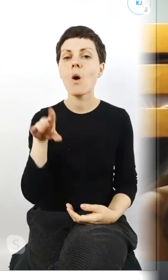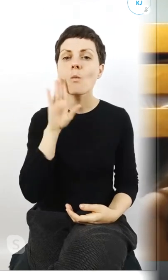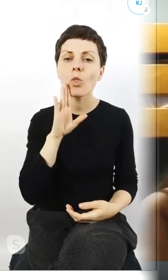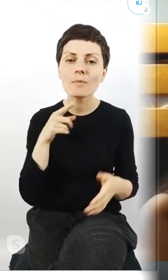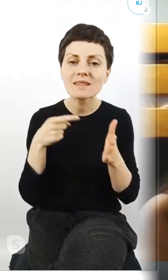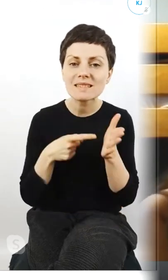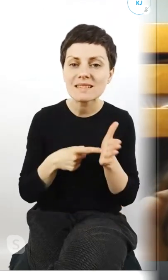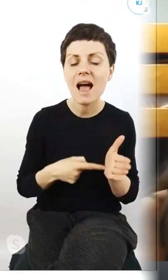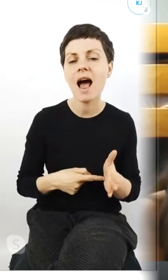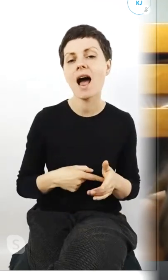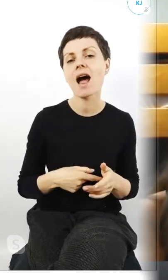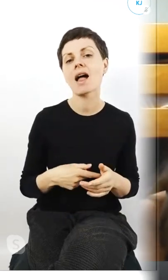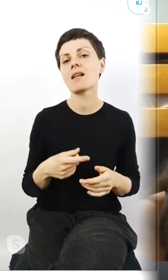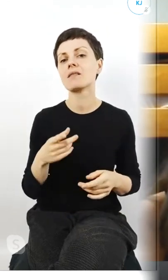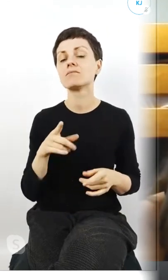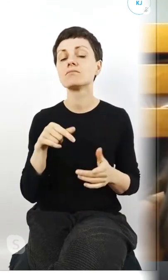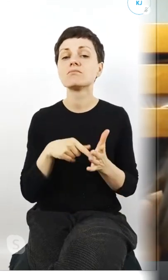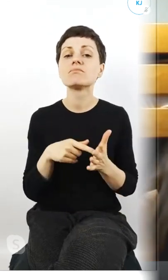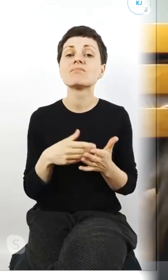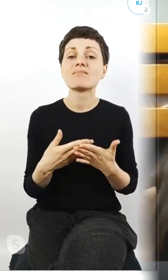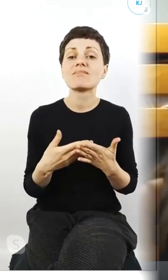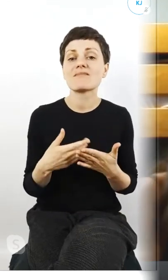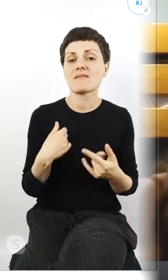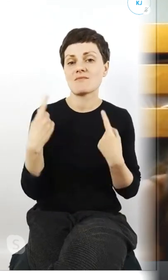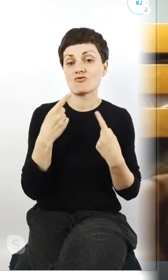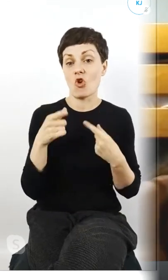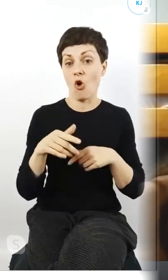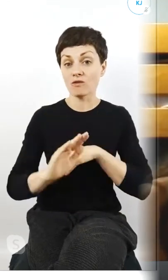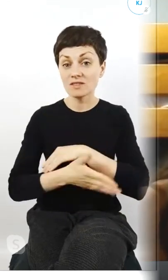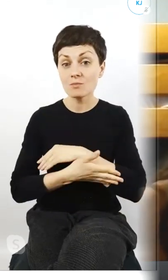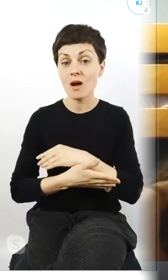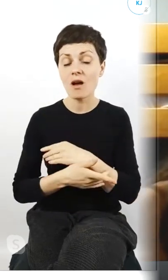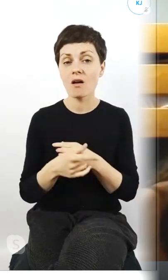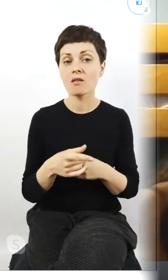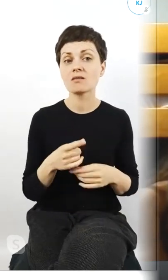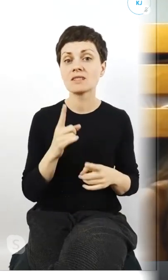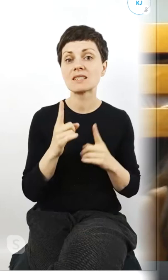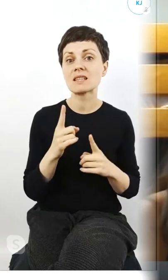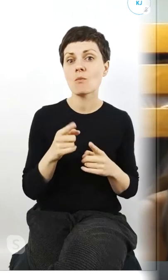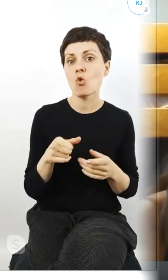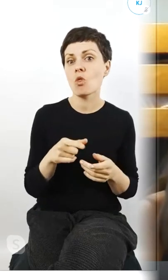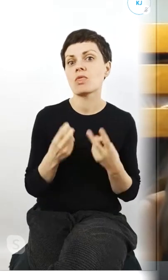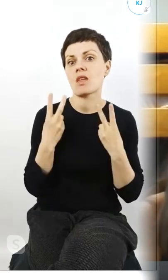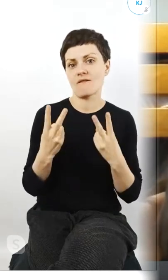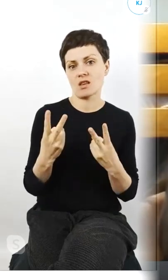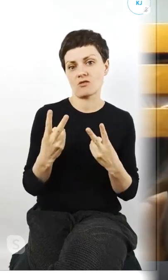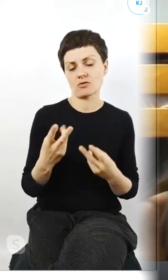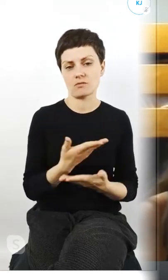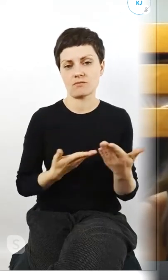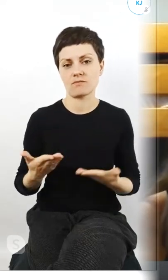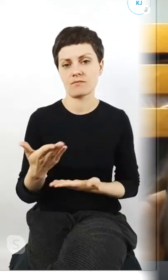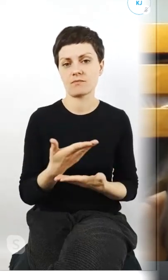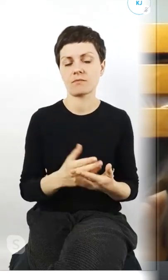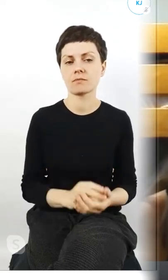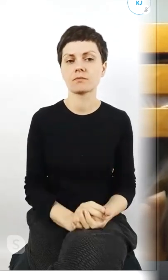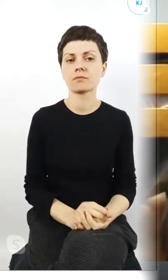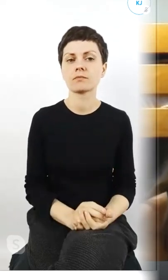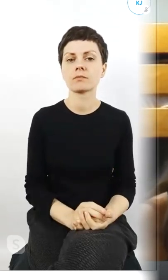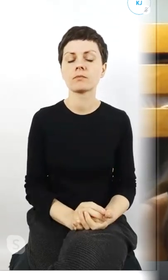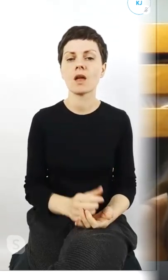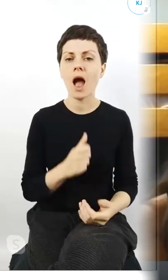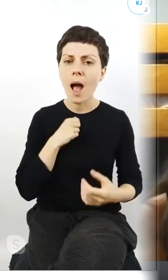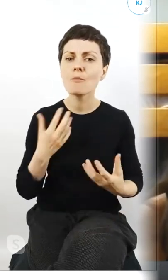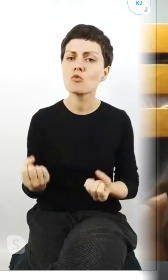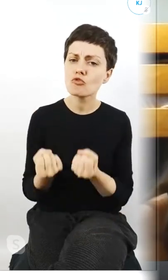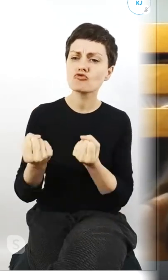i ideały i myślę, że takie wsparcie właśnie również jest najważniejsze, żeby właśnie podtrzymywać